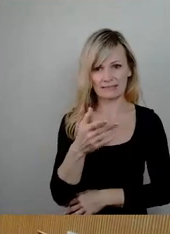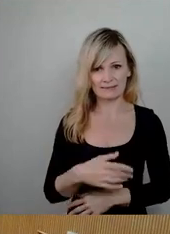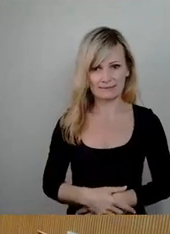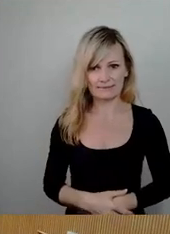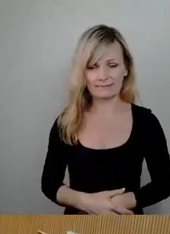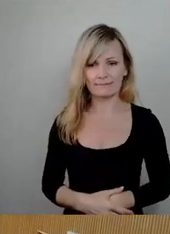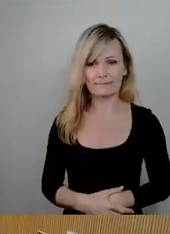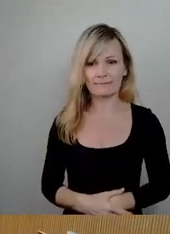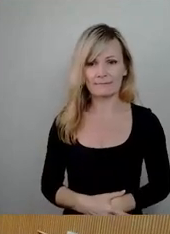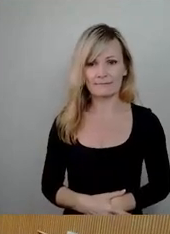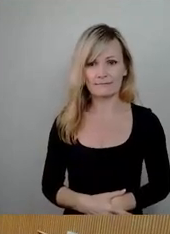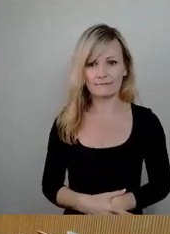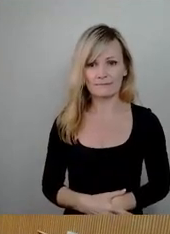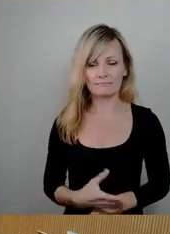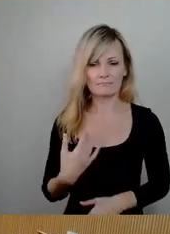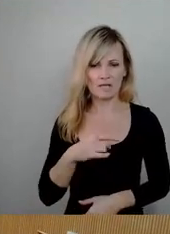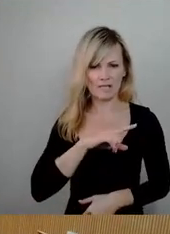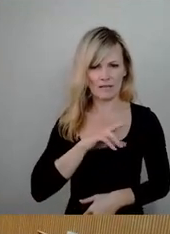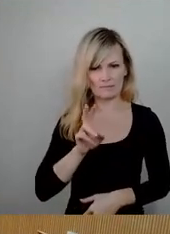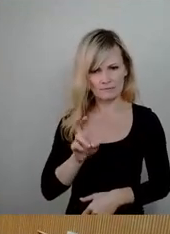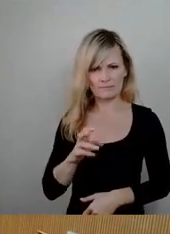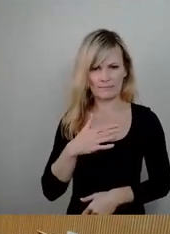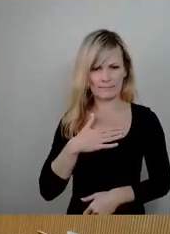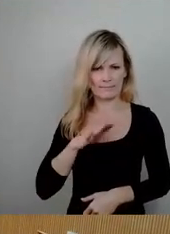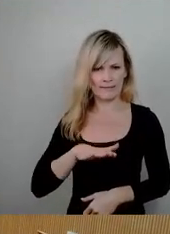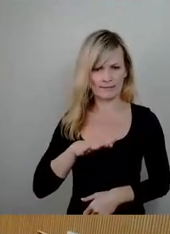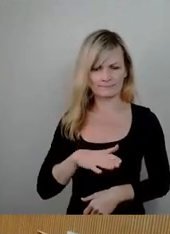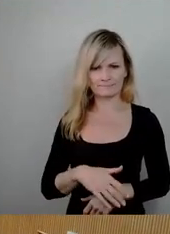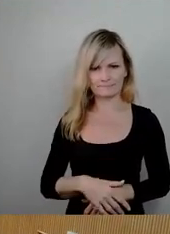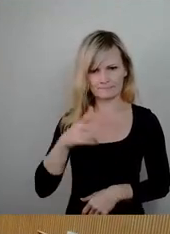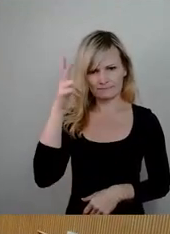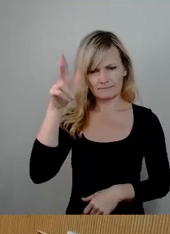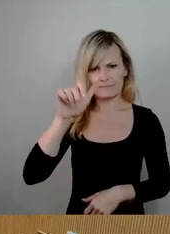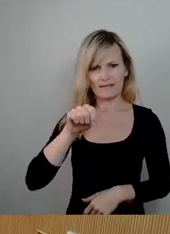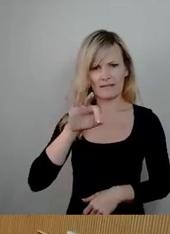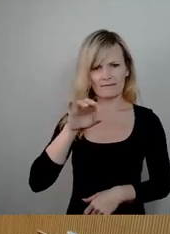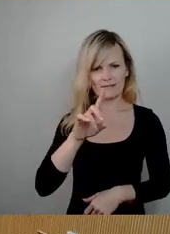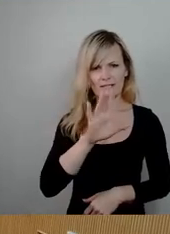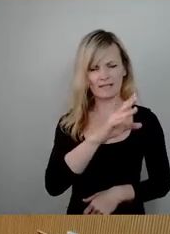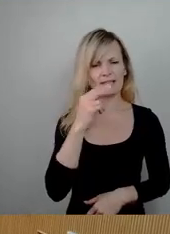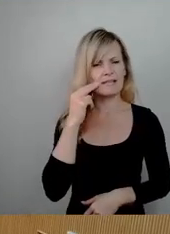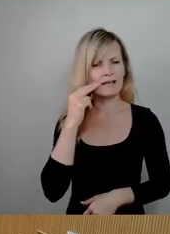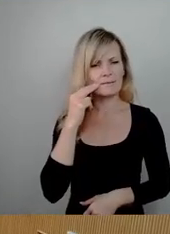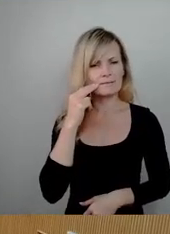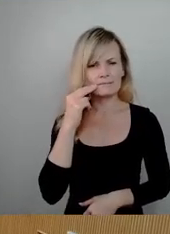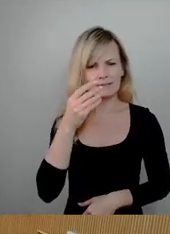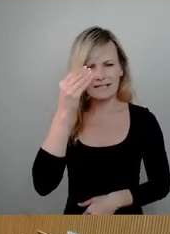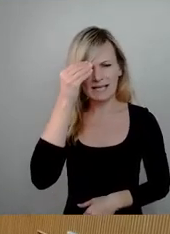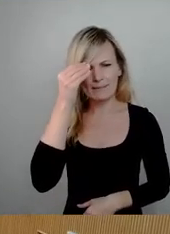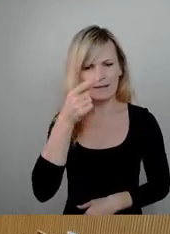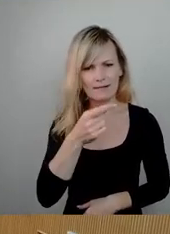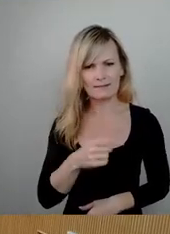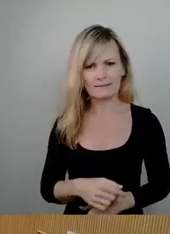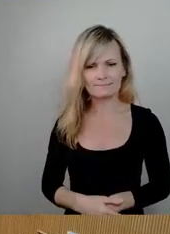Ich mache es gleich hier von der Seite, weil der Herr von der AfD, dessen Namen ich mir nicht gemerkt habe, sehr